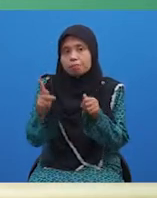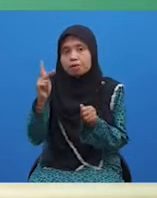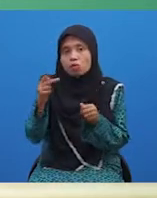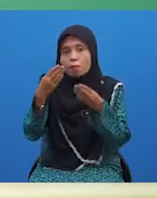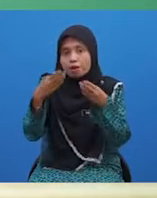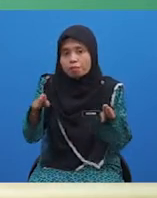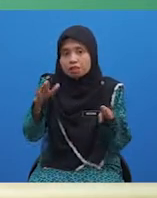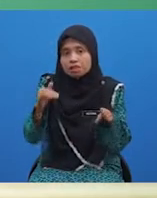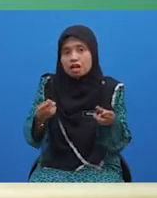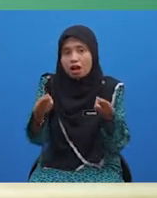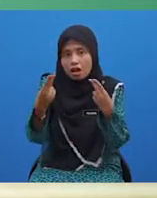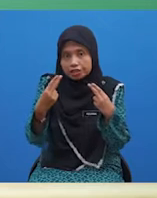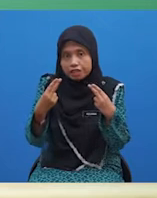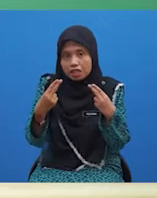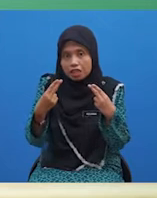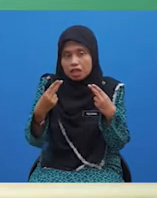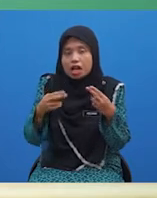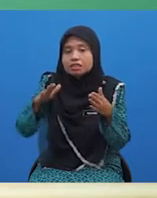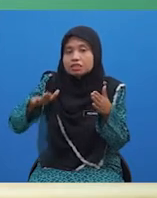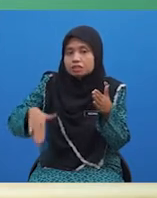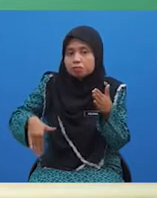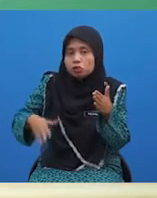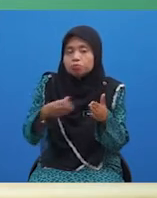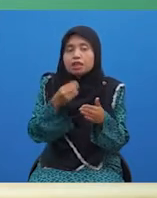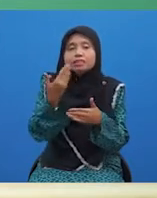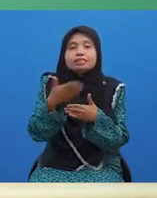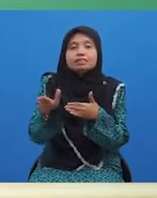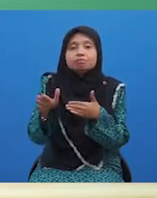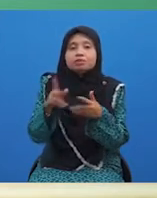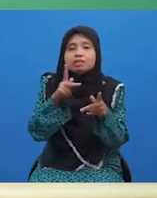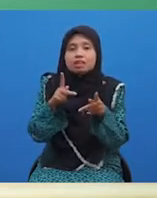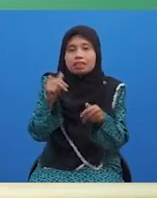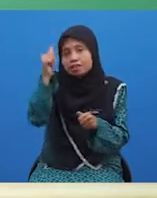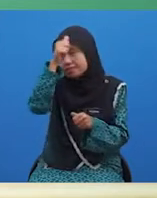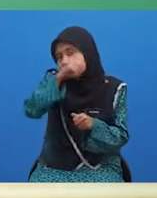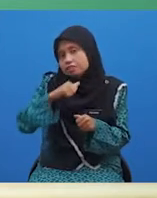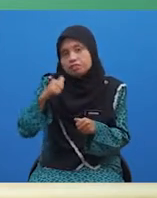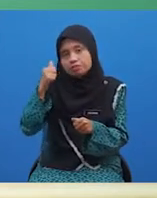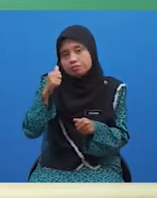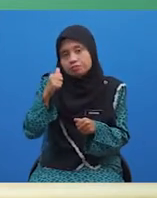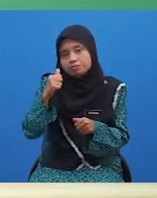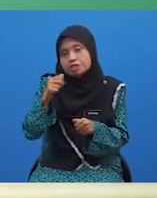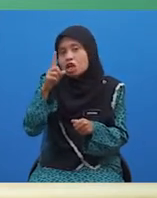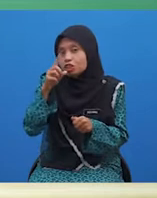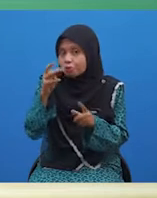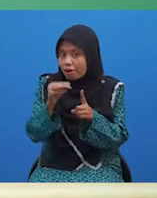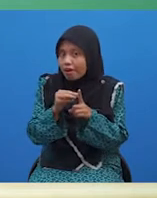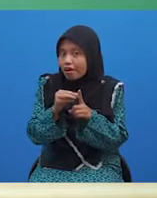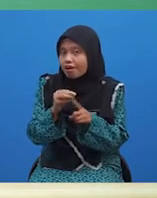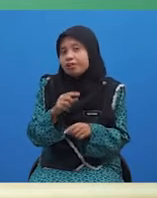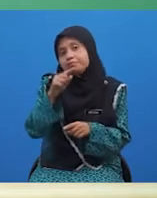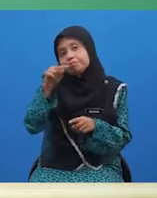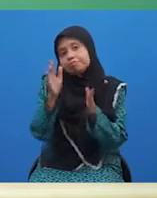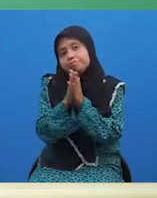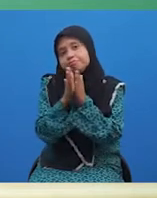bebas yang hadir serentak sebelum dan selepas kata adjektif. Satu markah